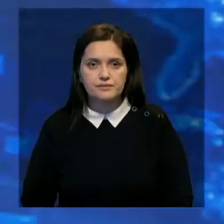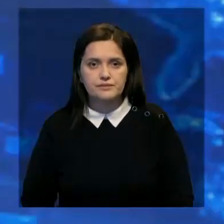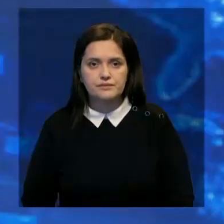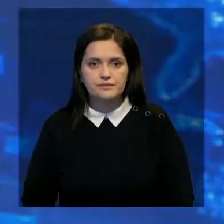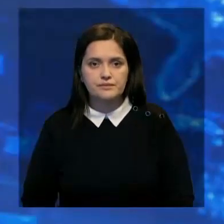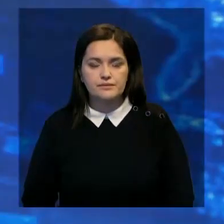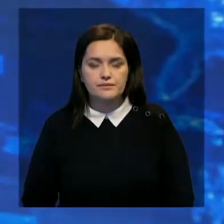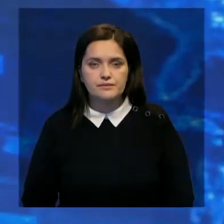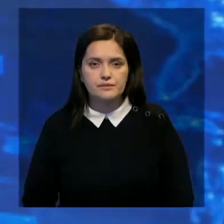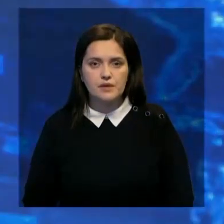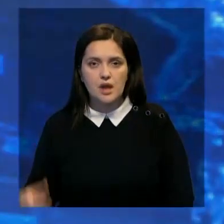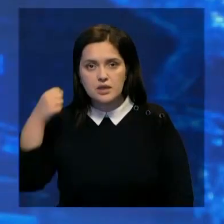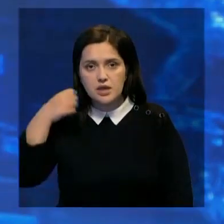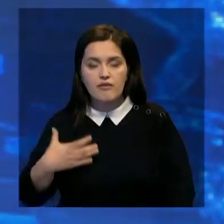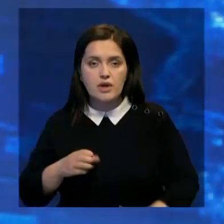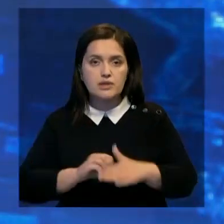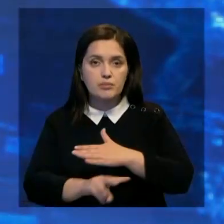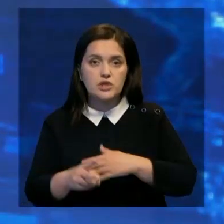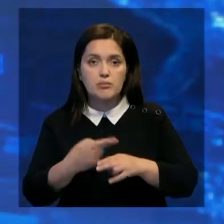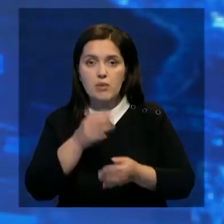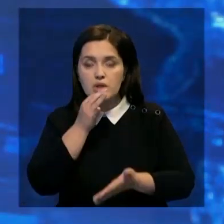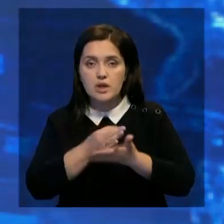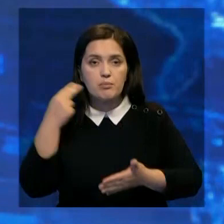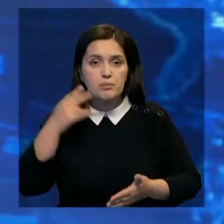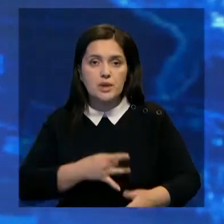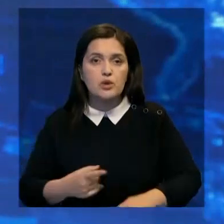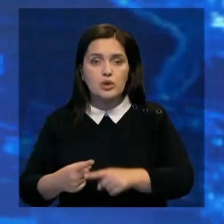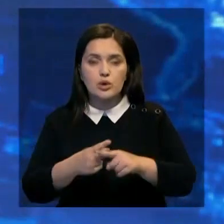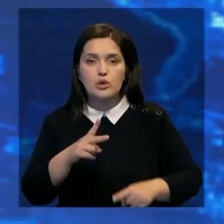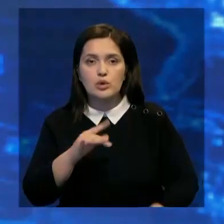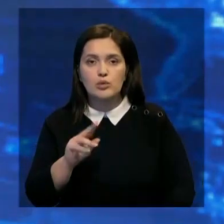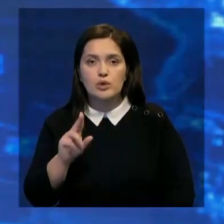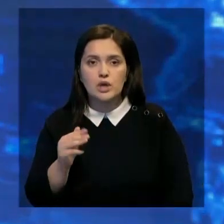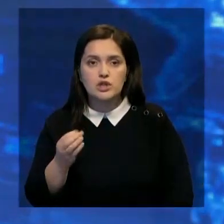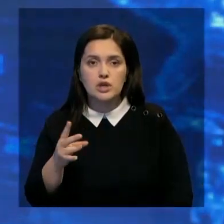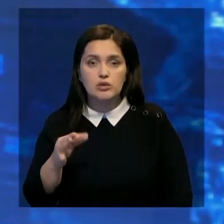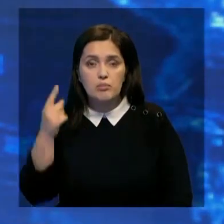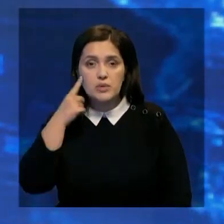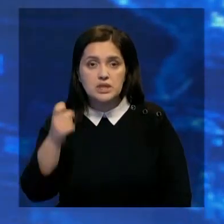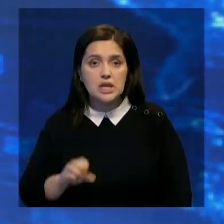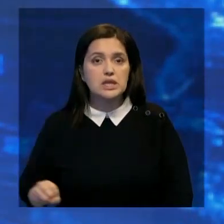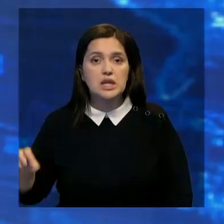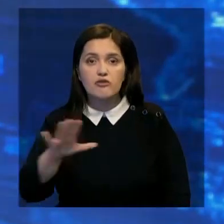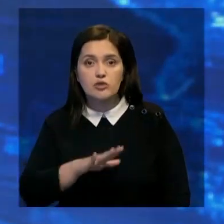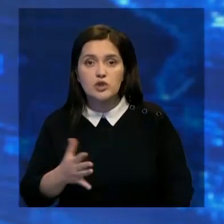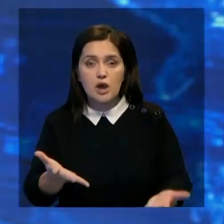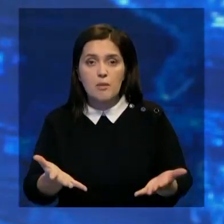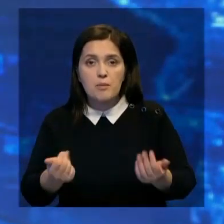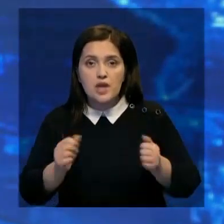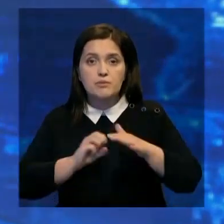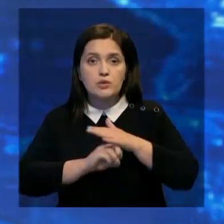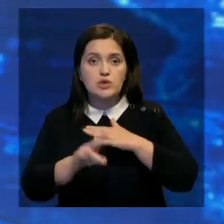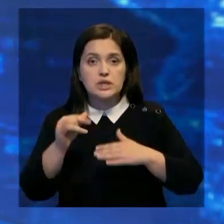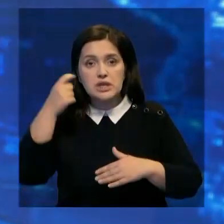И вот ситуацию с афганскими беженцами прокомментировал президент Белоруссии Александр Лукашенко. Он призвал страны Евросоюза